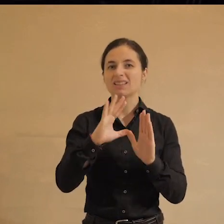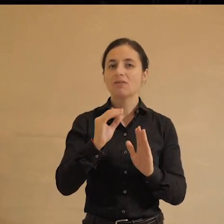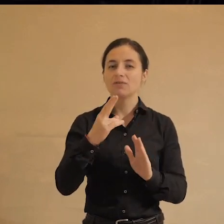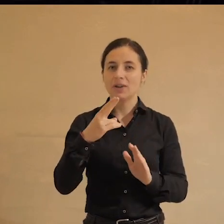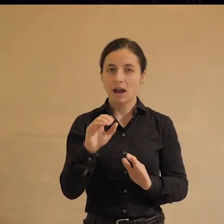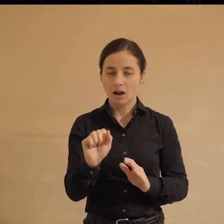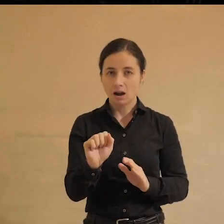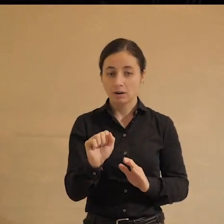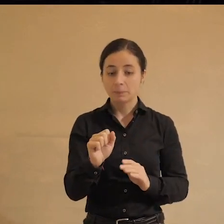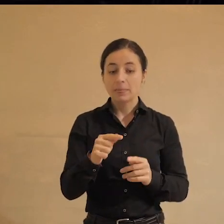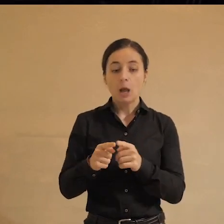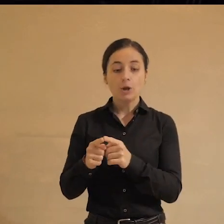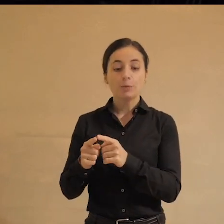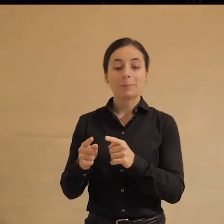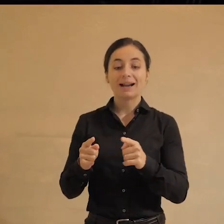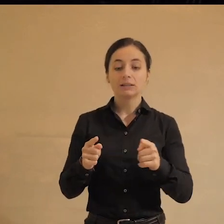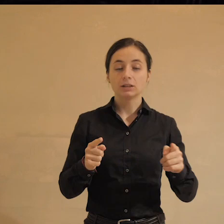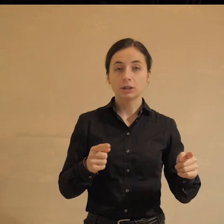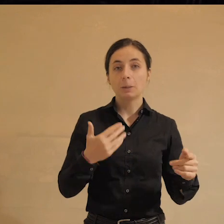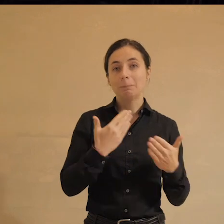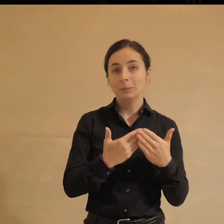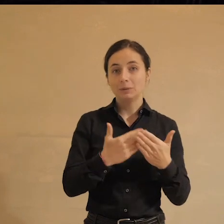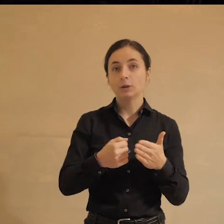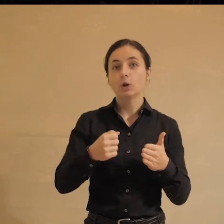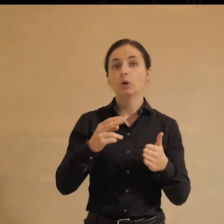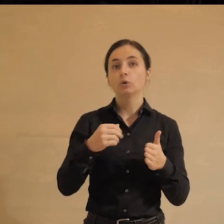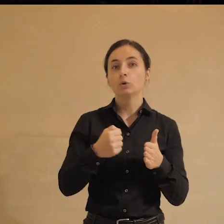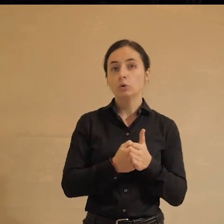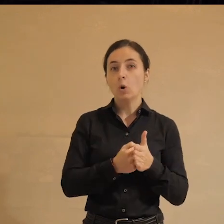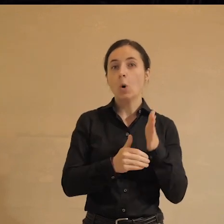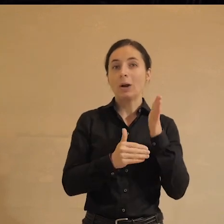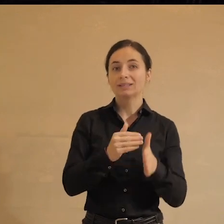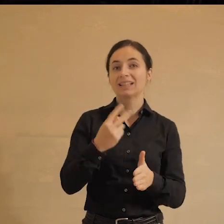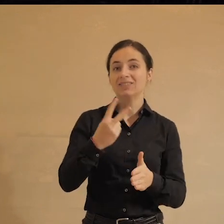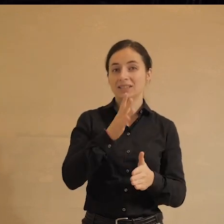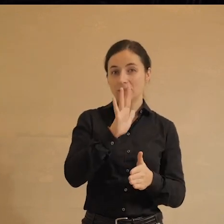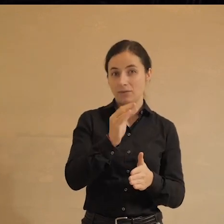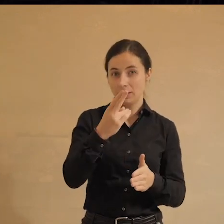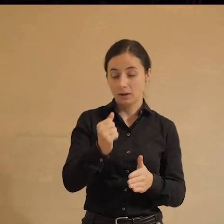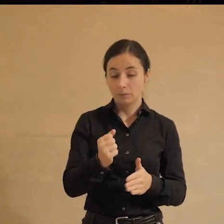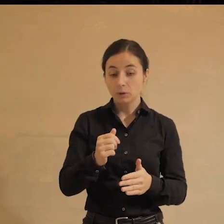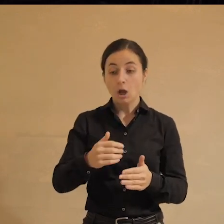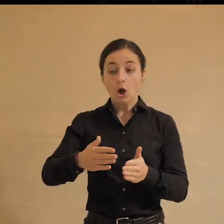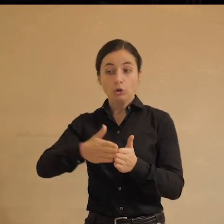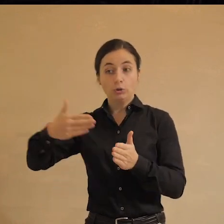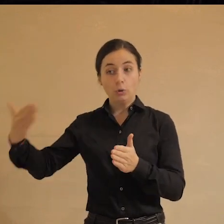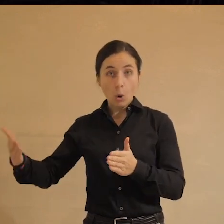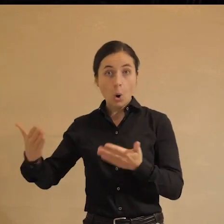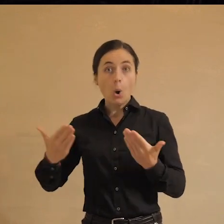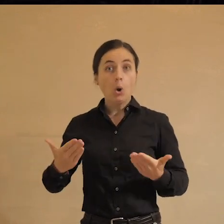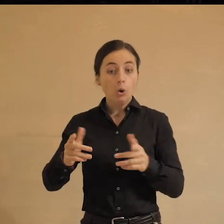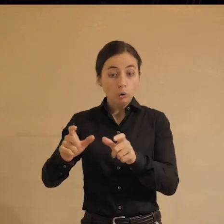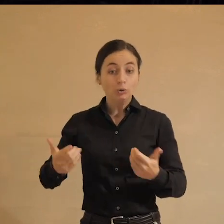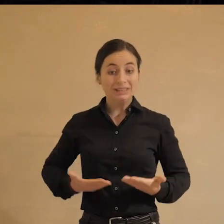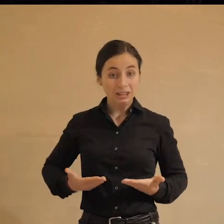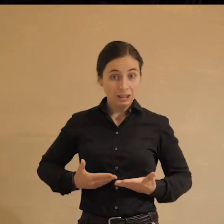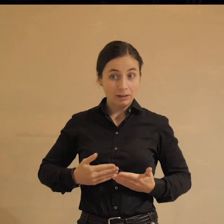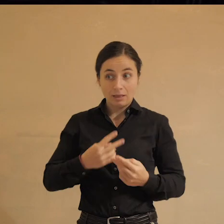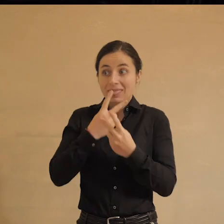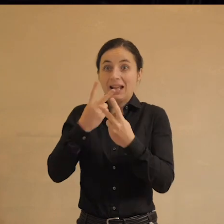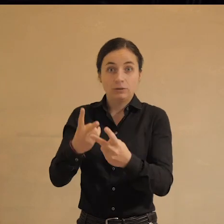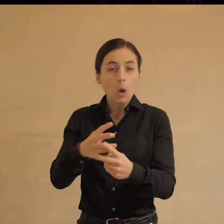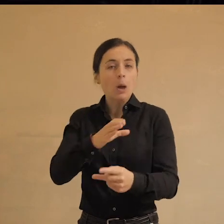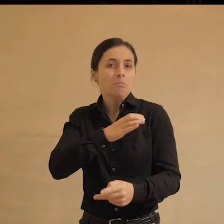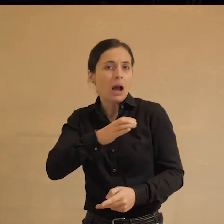и продолжалось примерно до конца века XX. До этого люди жили на виду, и богатые, и